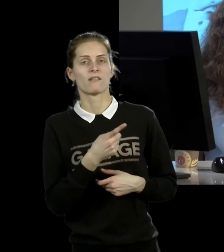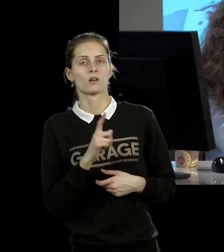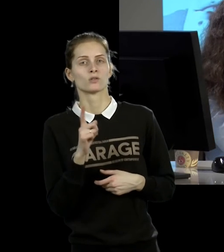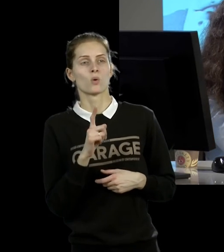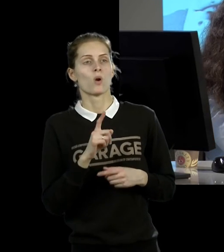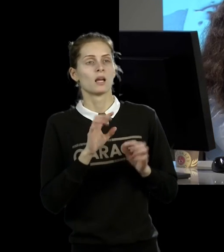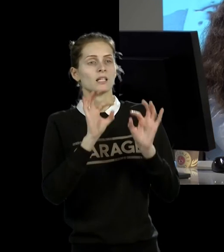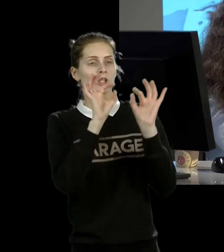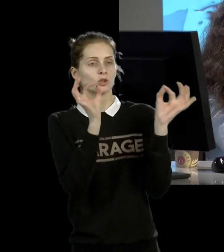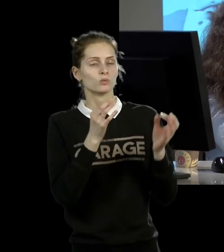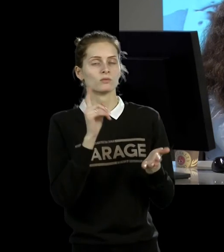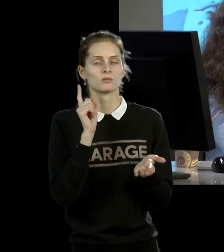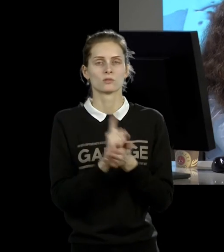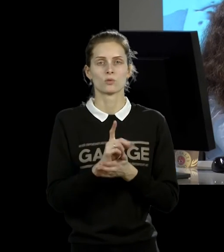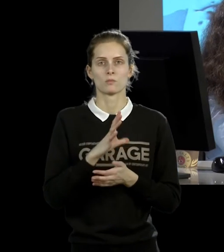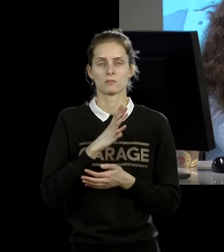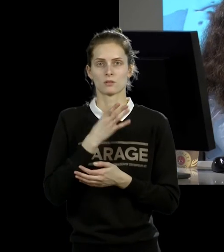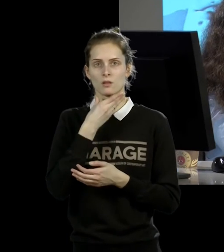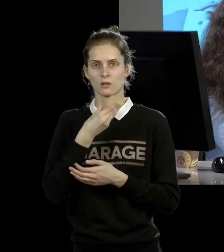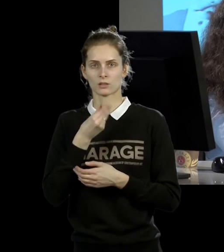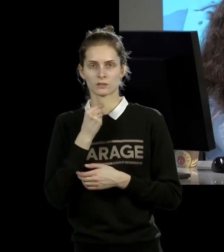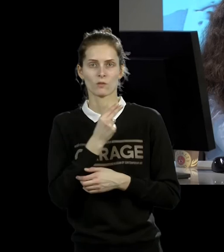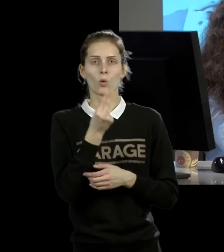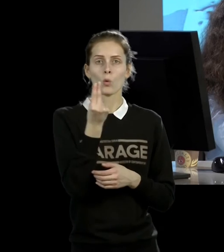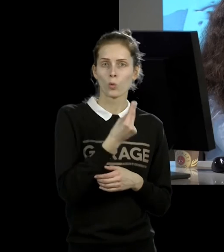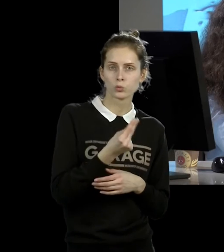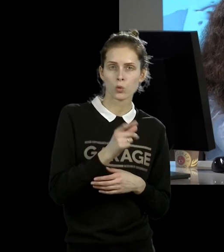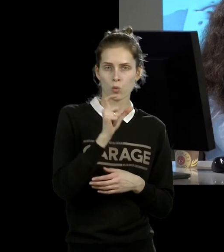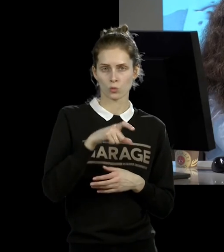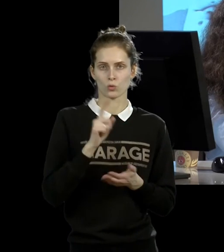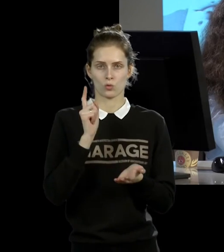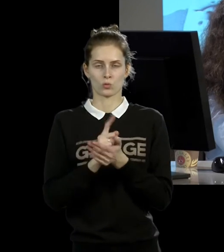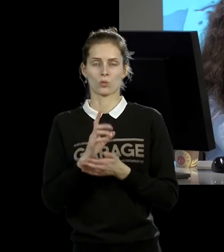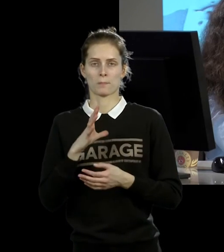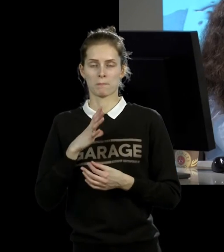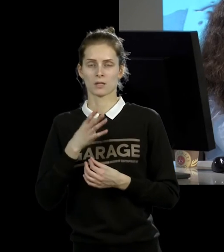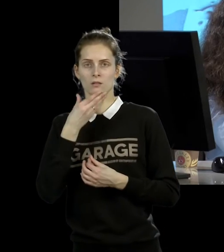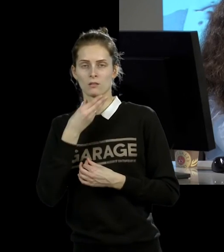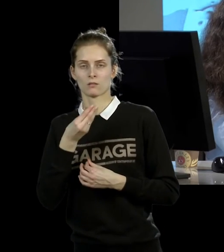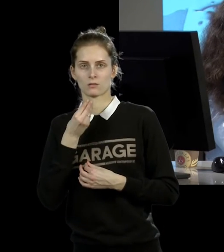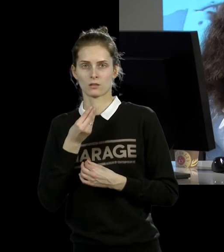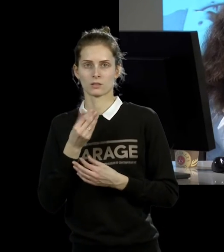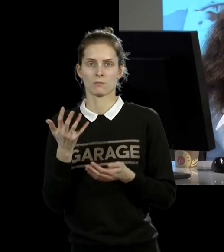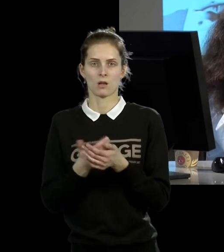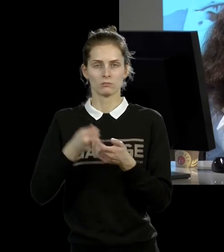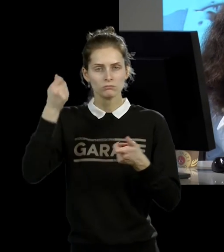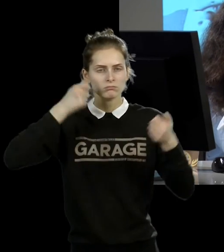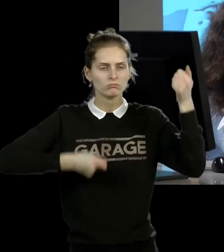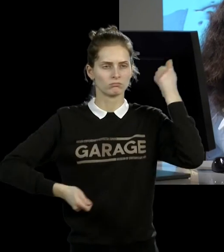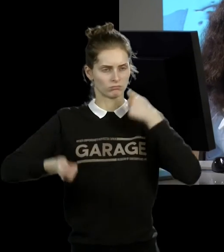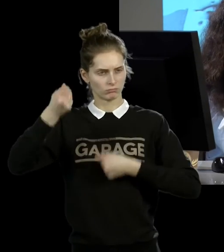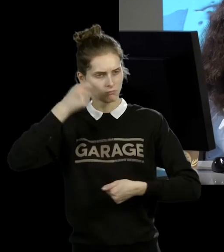красивым», она говорит, и все более и более яростно, все более и более истерично, накручивая себя этого самого